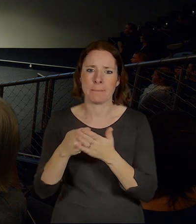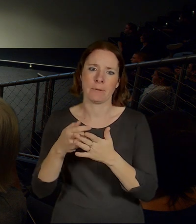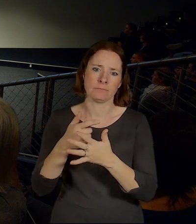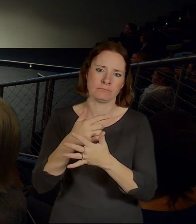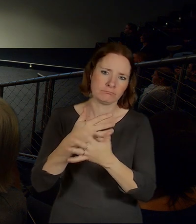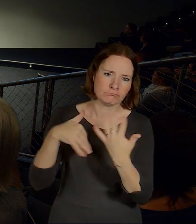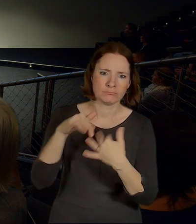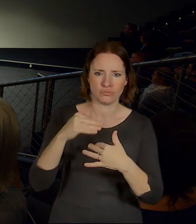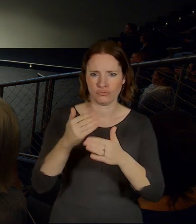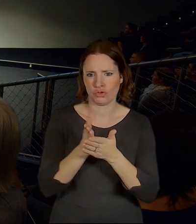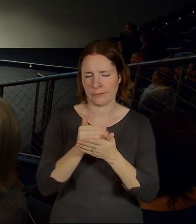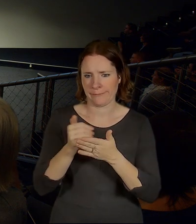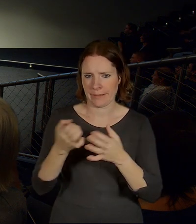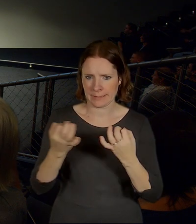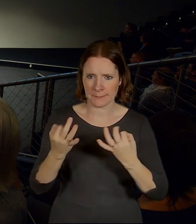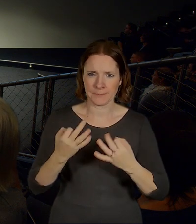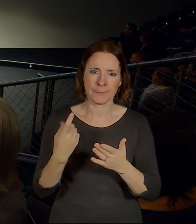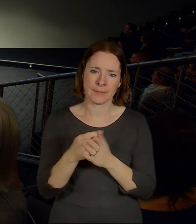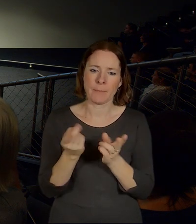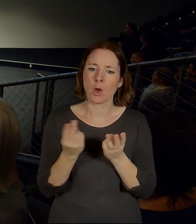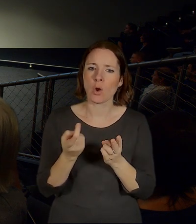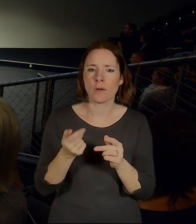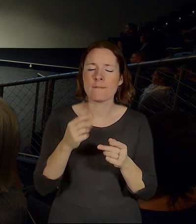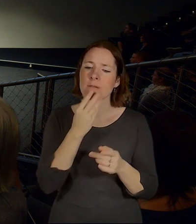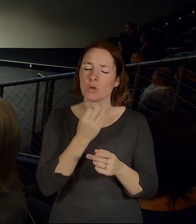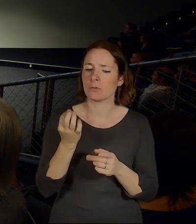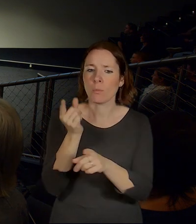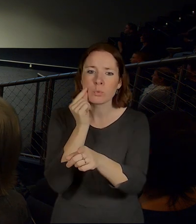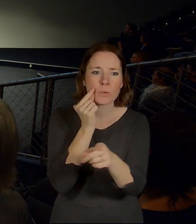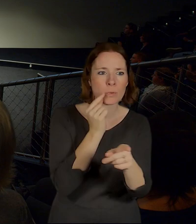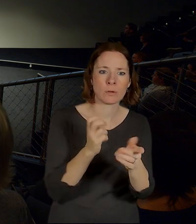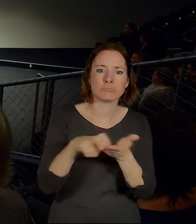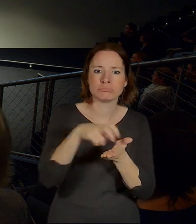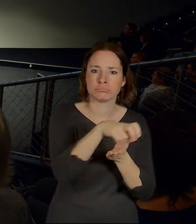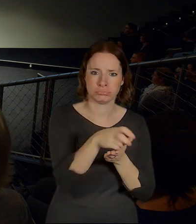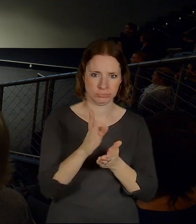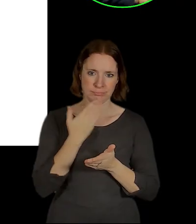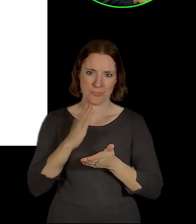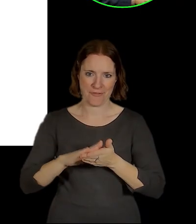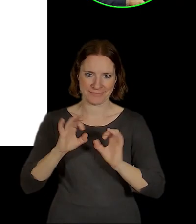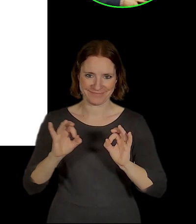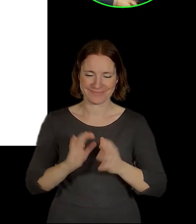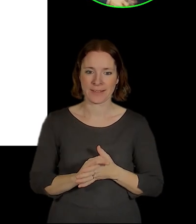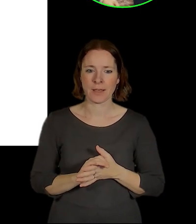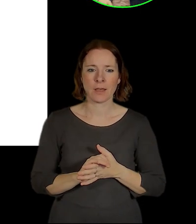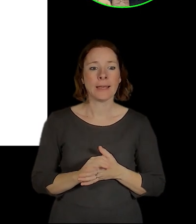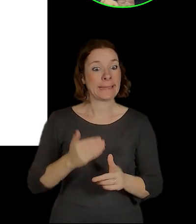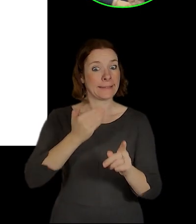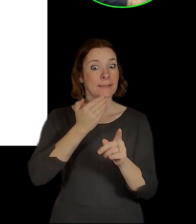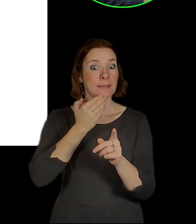si ji představujeme jako to město krátkých vzdáleností. Já děkuji. To znamená, tohle je vlastně ten